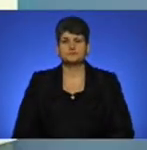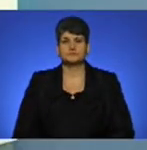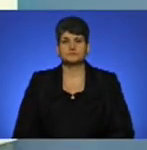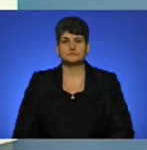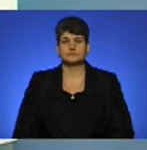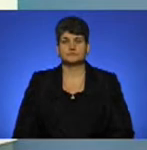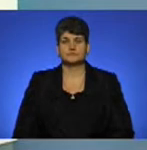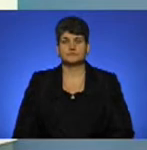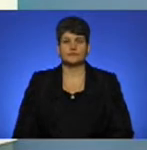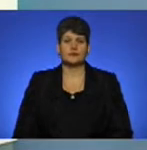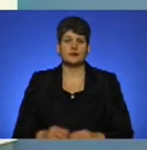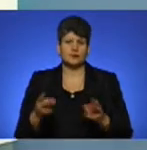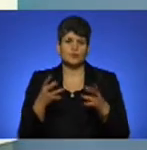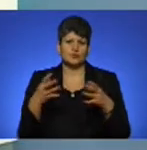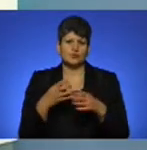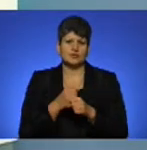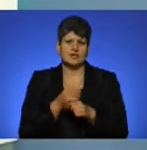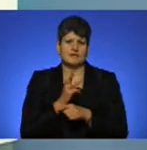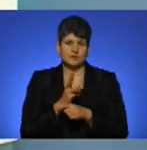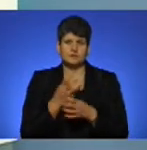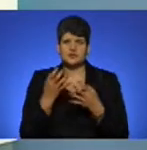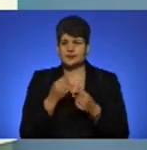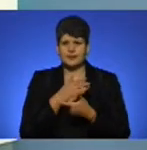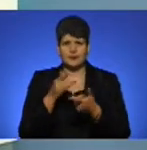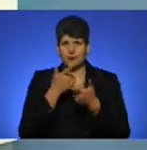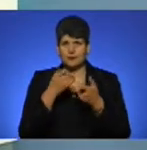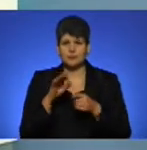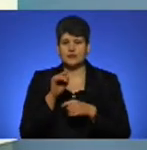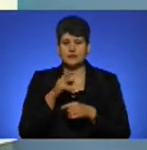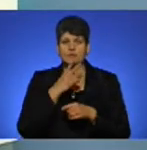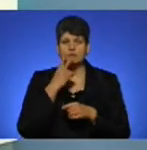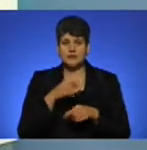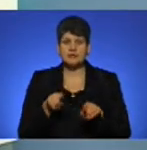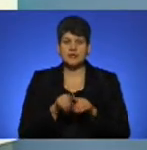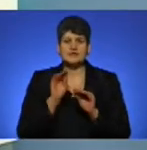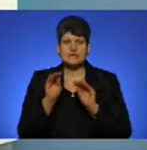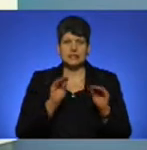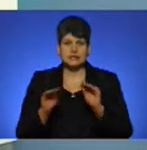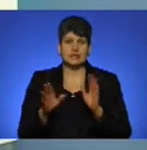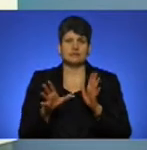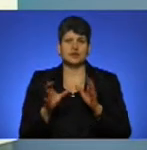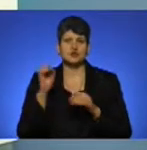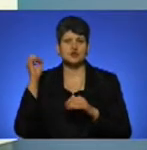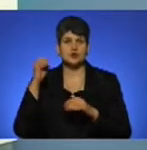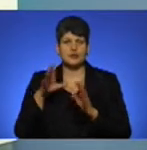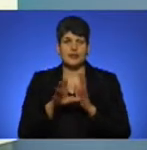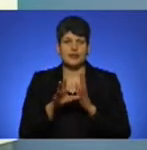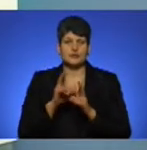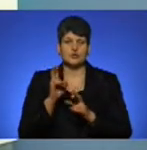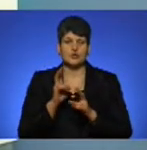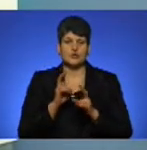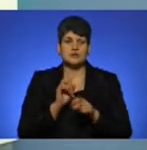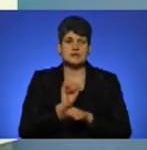Нам доводилось скорочувати відео, ми ще не повідомили про те, що передбачається також встановлення сонячної електростанції, будівництво нового